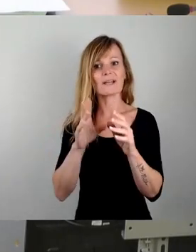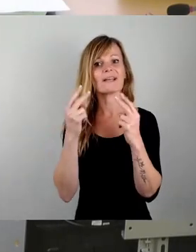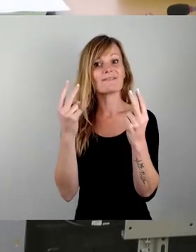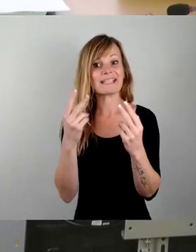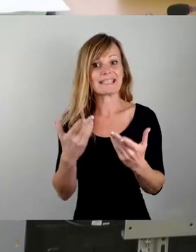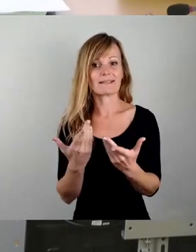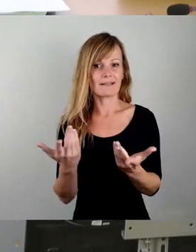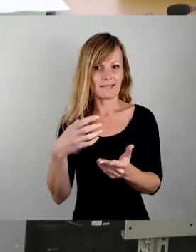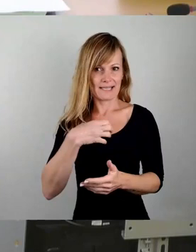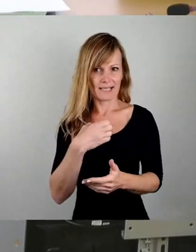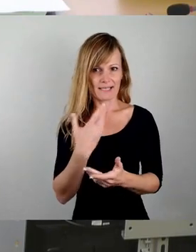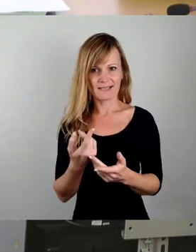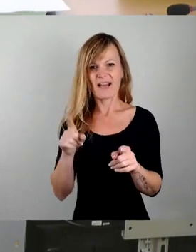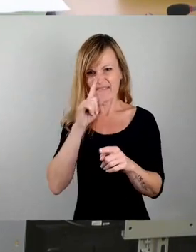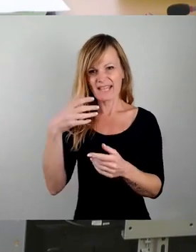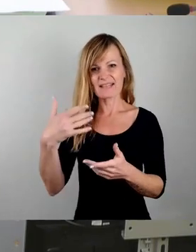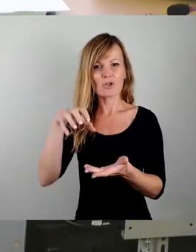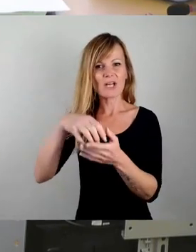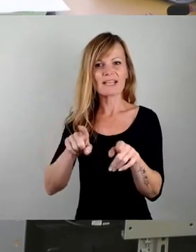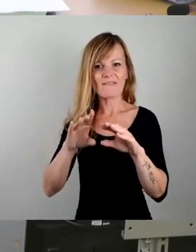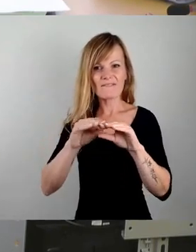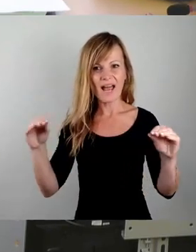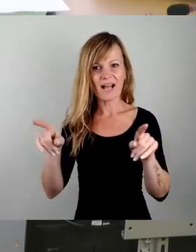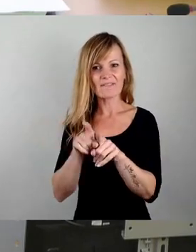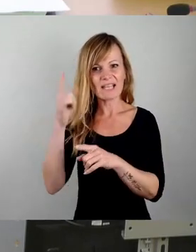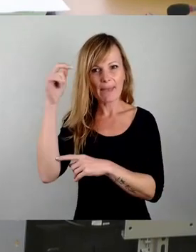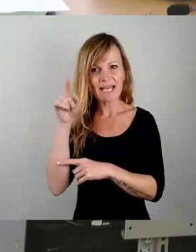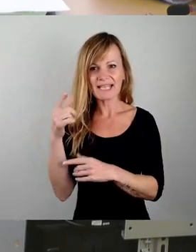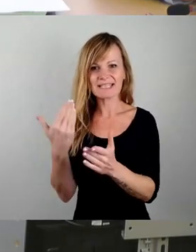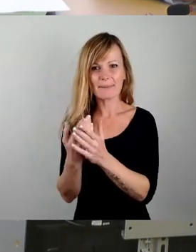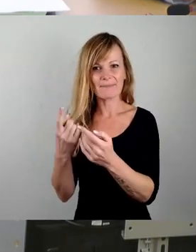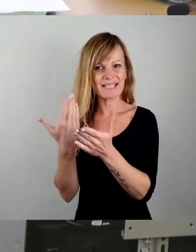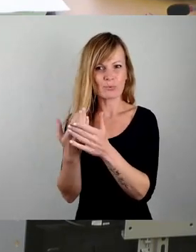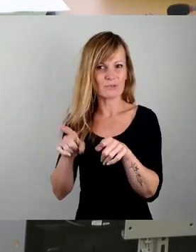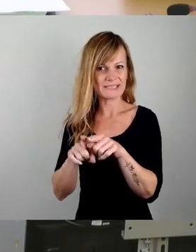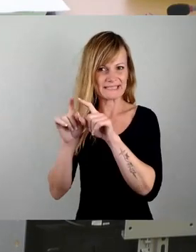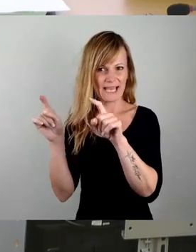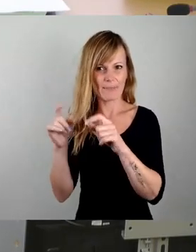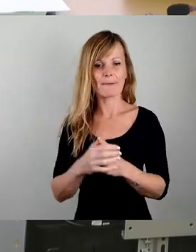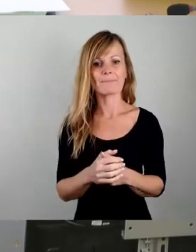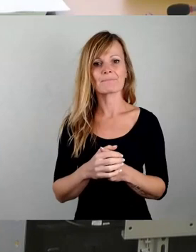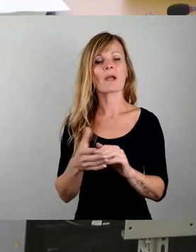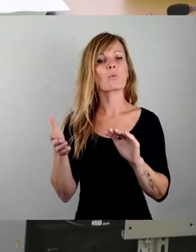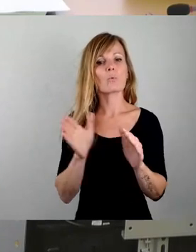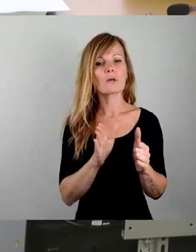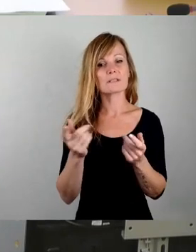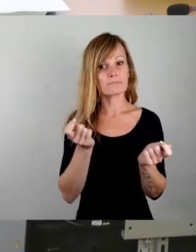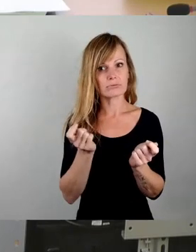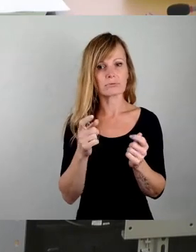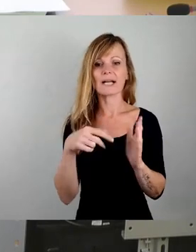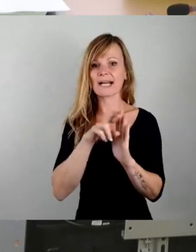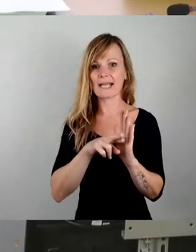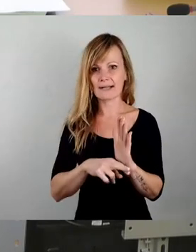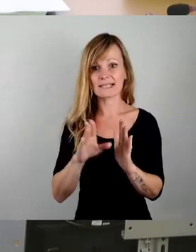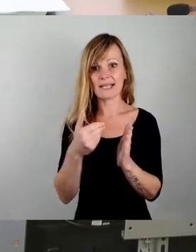flach ist wie Berlin, glaube ich, gibt es das Thema so nicht. Jetzt nochmal kurz, was regelt das Leitbild? Es gibt Ausschlussgebiete,